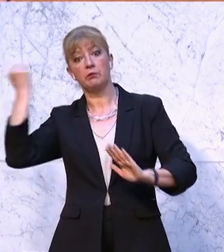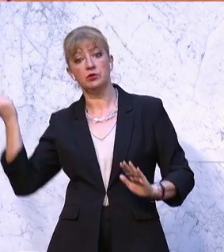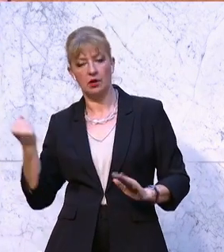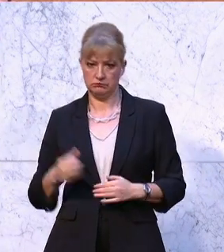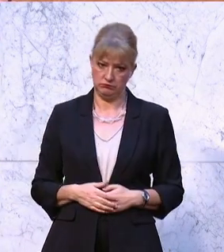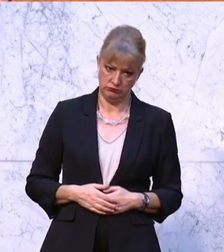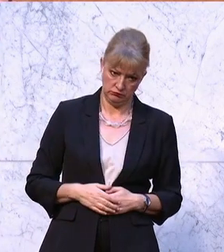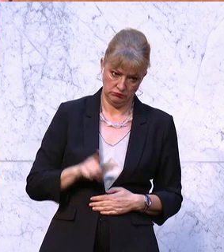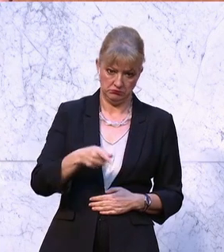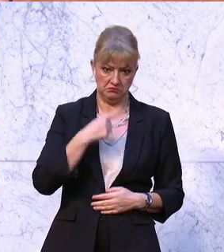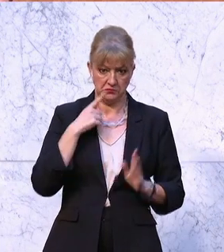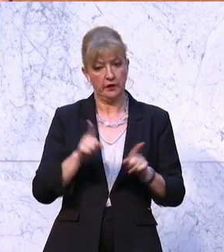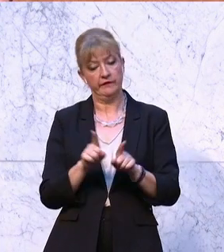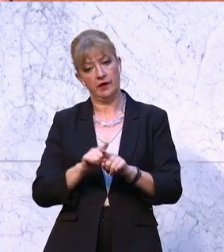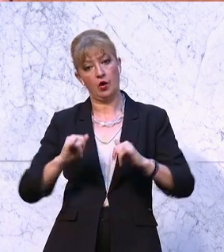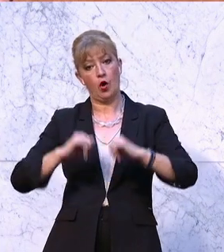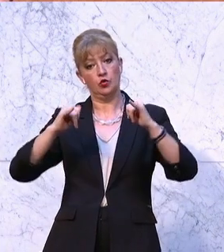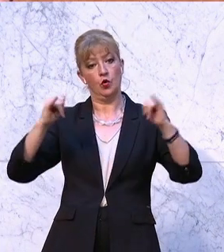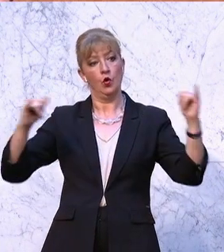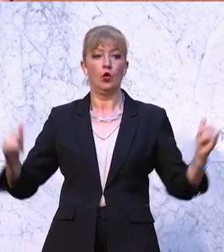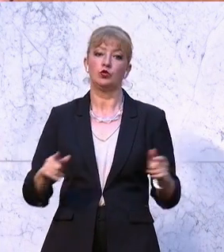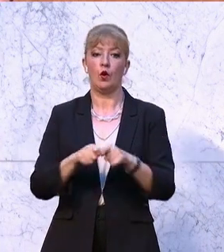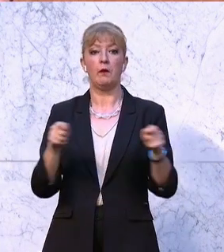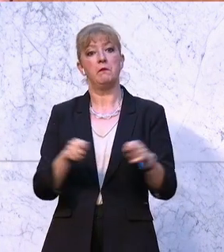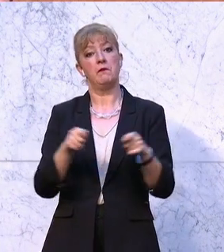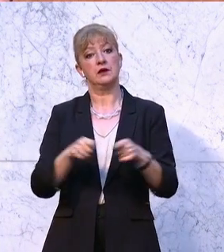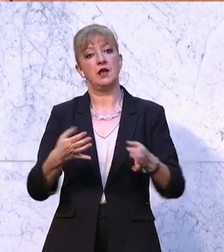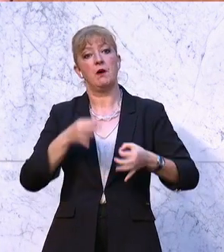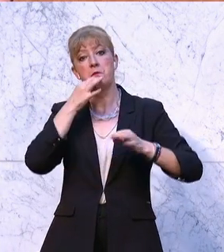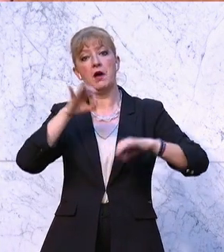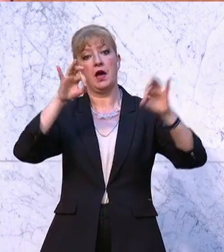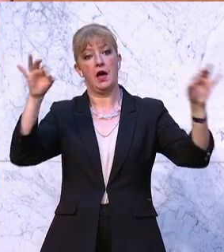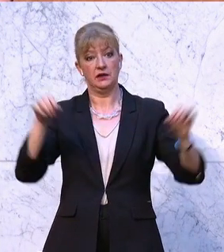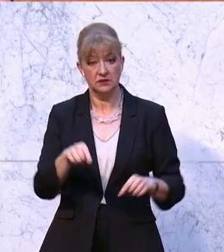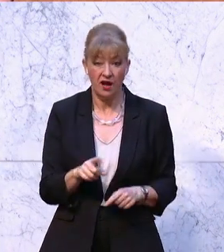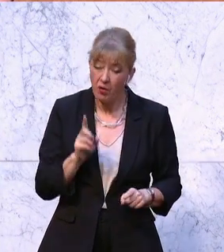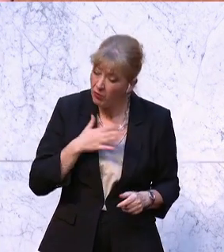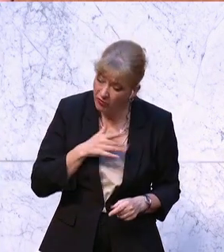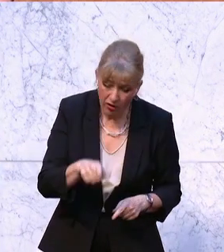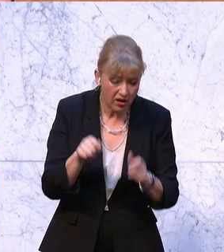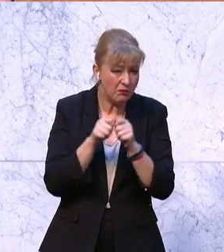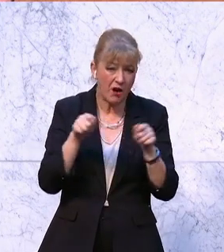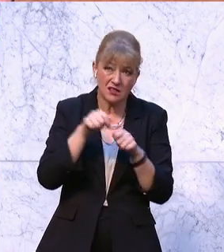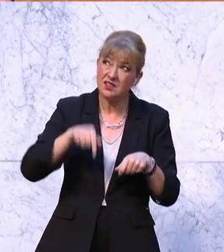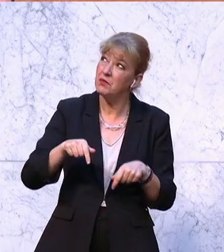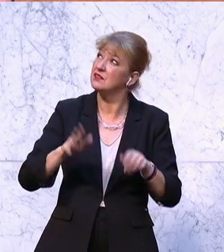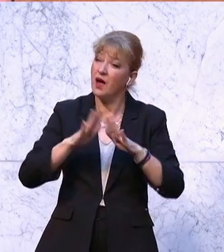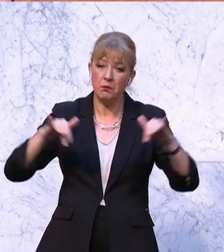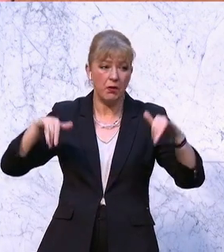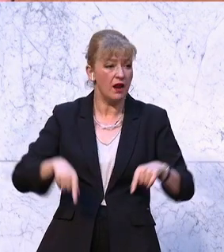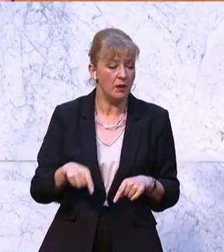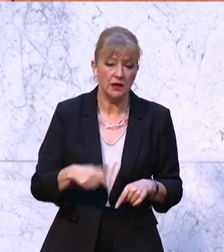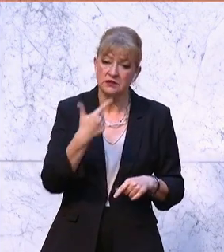als Konjunkturbelebungsmaßnahme herhalten, obwohl wir diese Maßnahme hier im Hohen Haus 2022